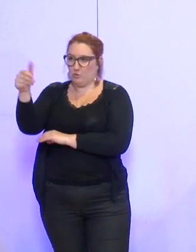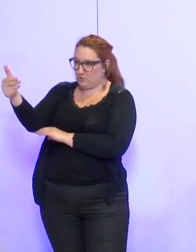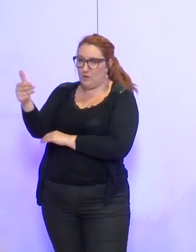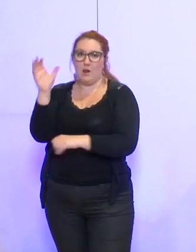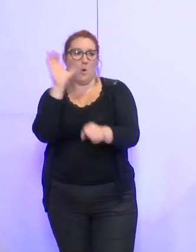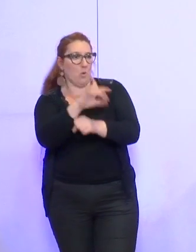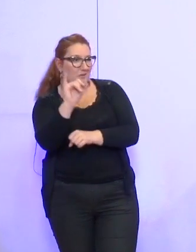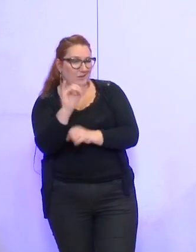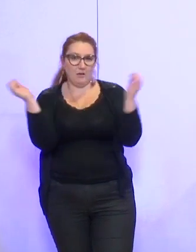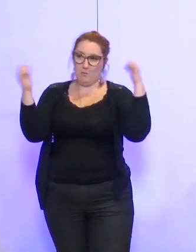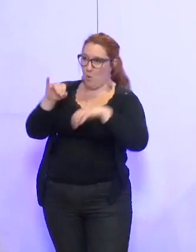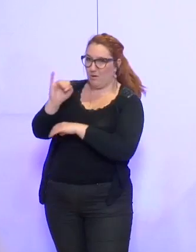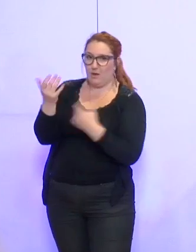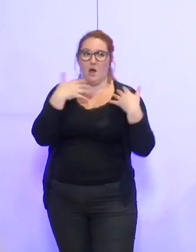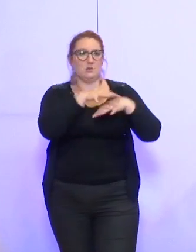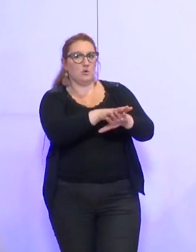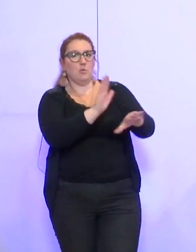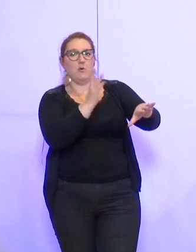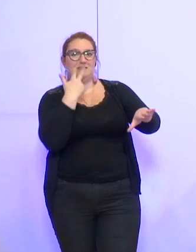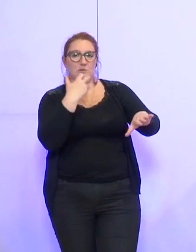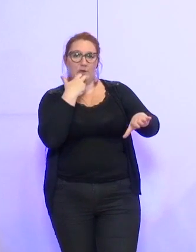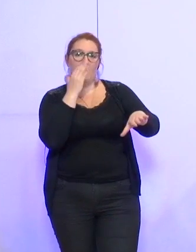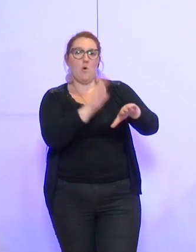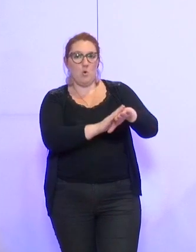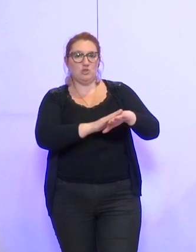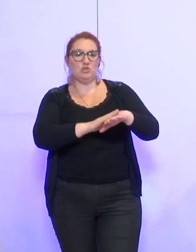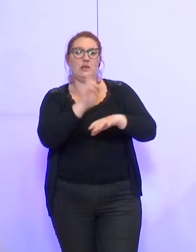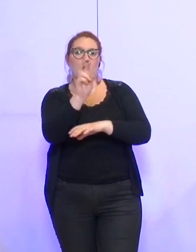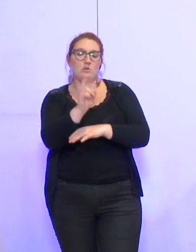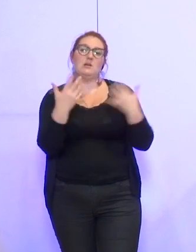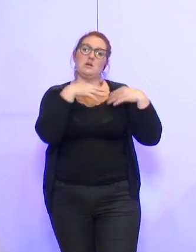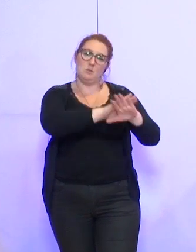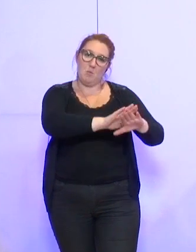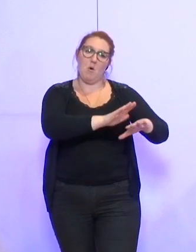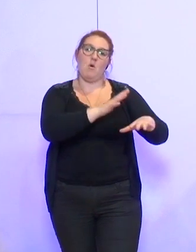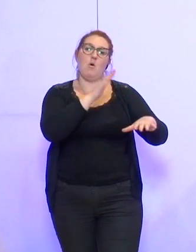est pour ? Le rassemblement citoyen de la gauche et des écologistes. Le rassemblement de gauche et de progrès.